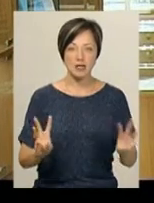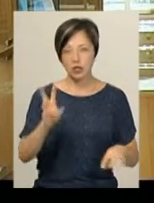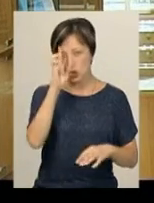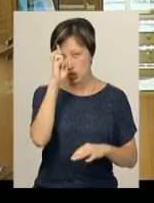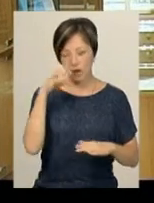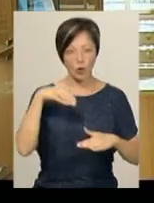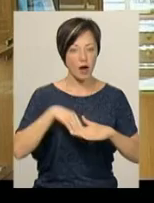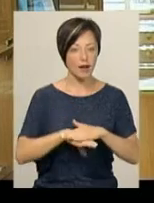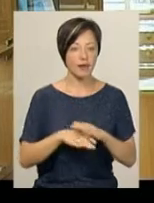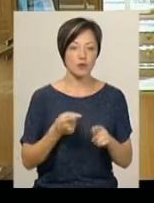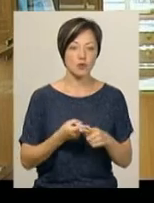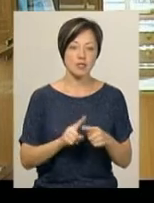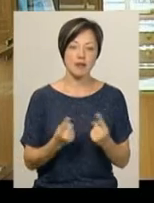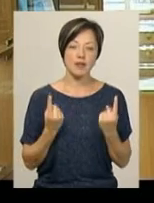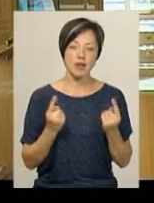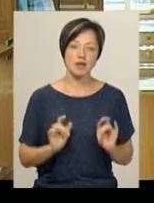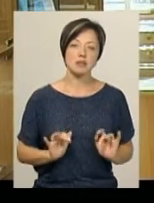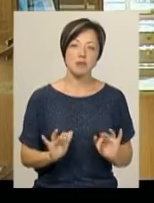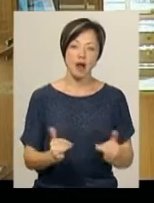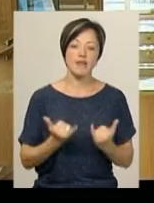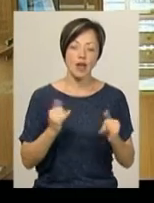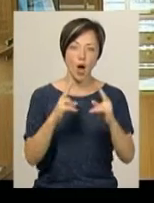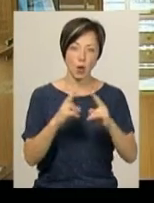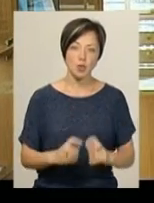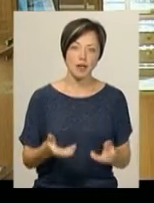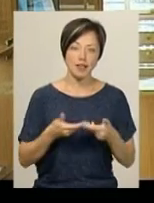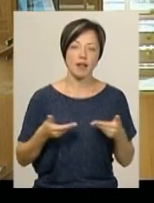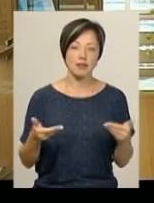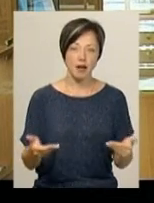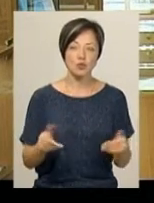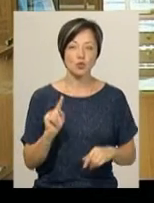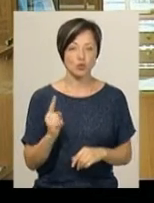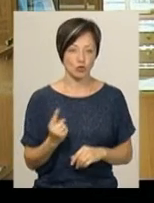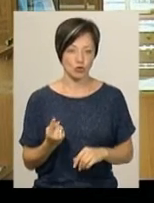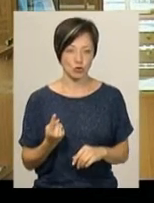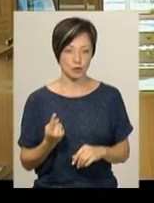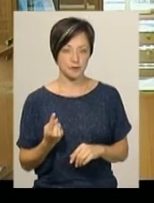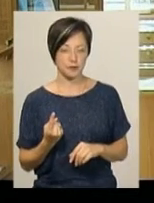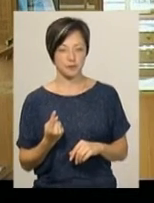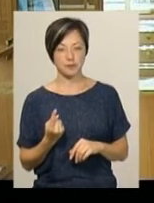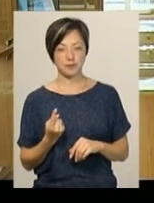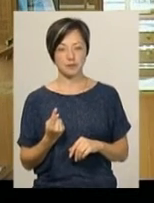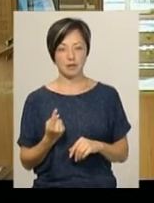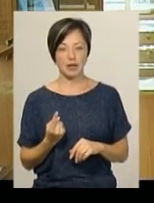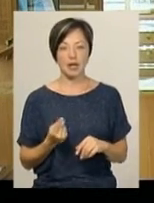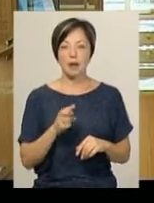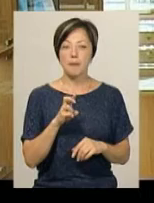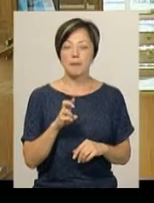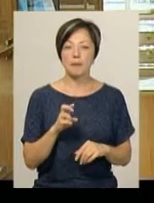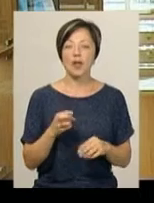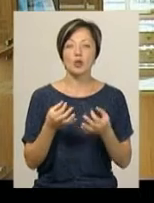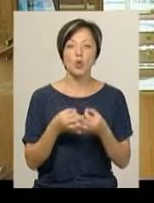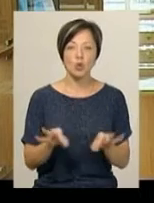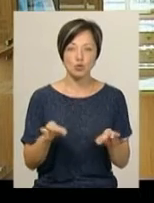архіву – це велика справа для дослідників, для нас архівістів, тому що доступ